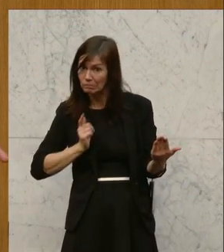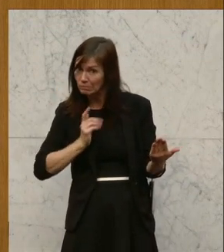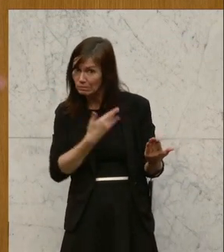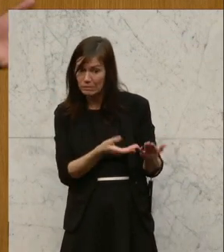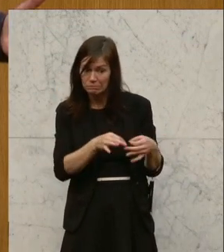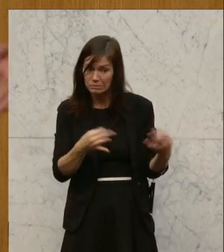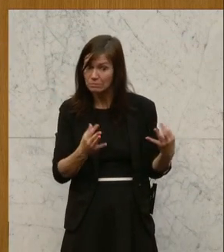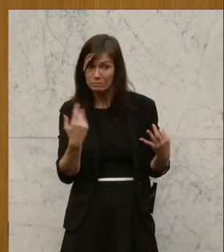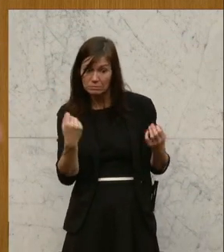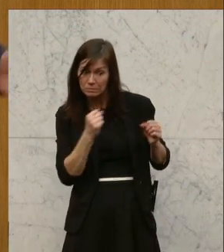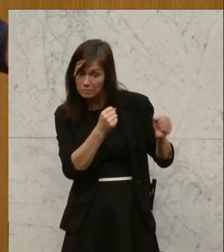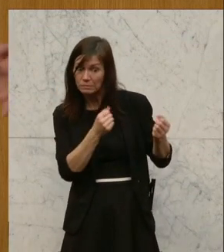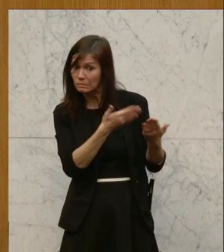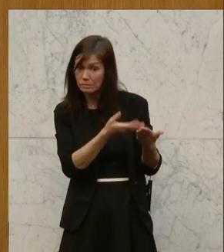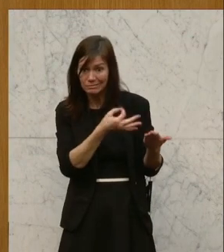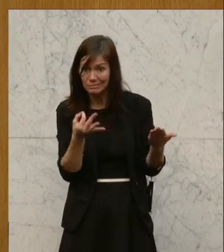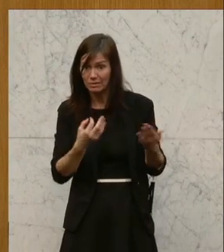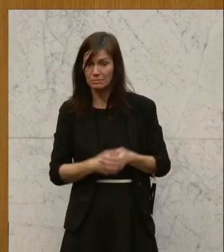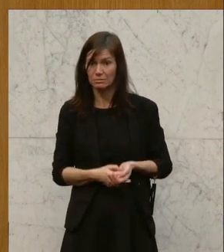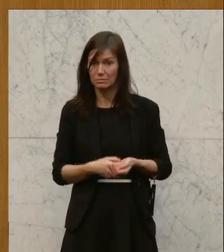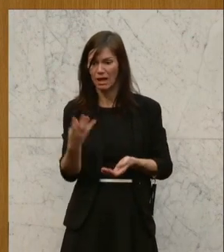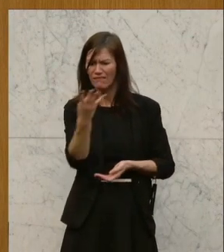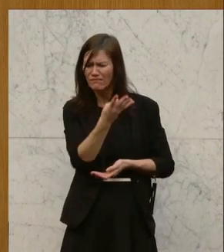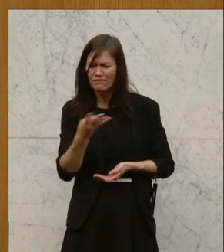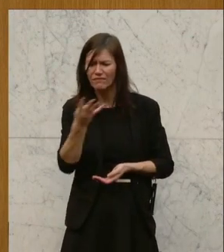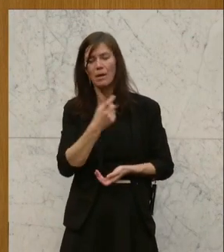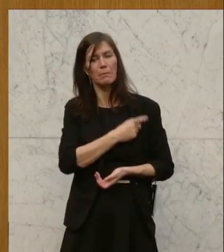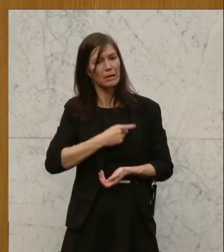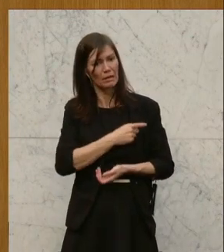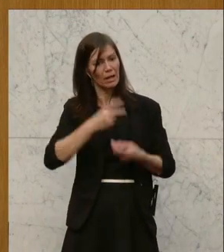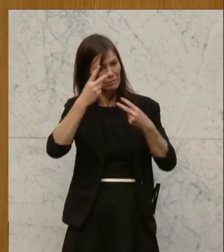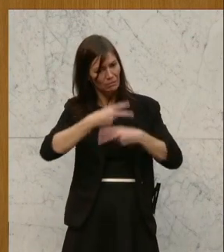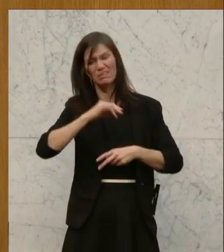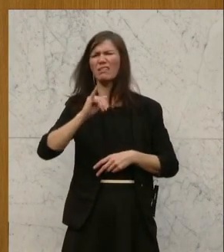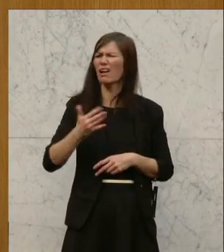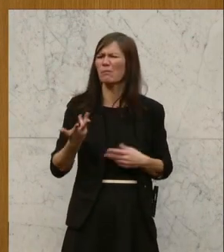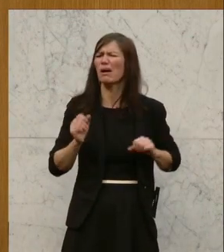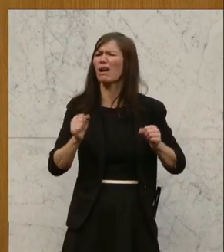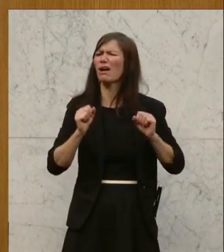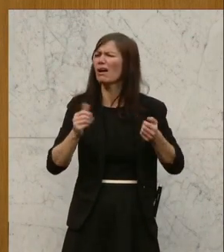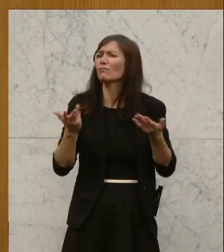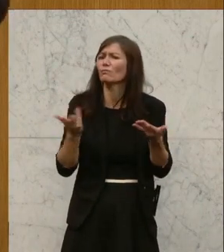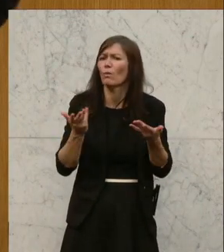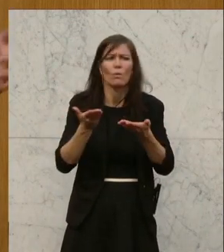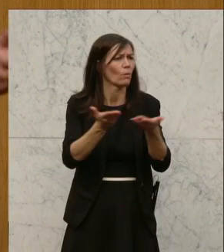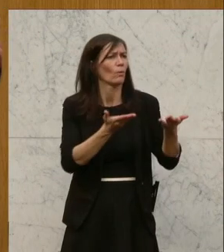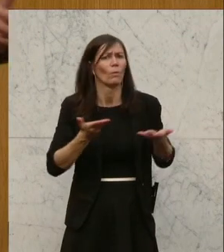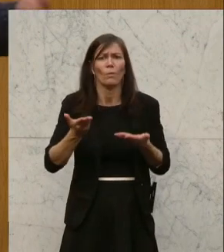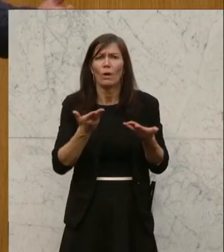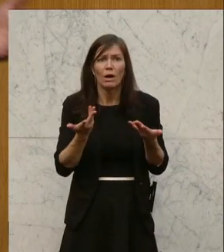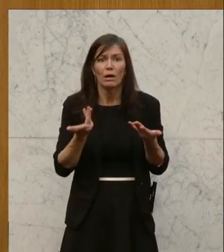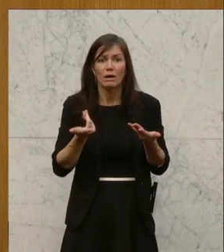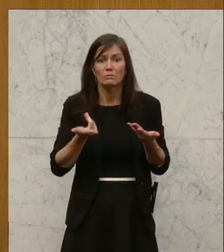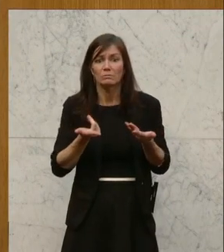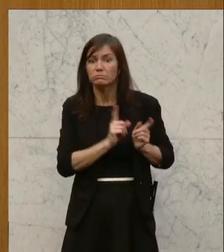es ist eine Initiative, in der sich immerhin vier Parteien in diesem Haus gemeinsam bekannt haben. Und ich frage mich, wo ist zumindest der wesentliche Schritt, der ja